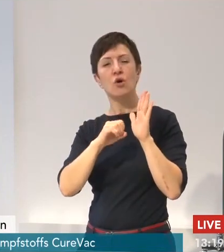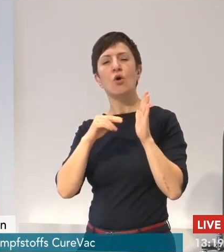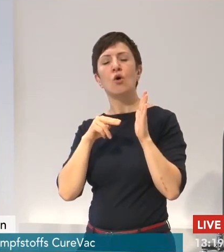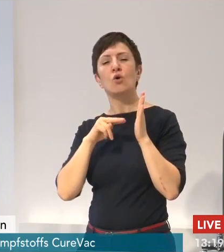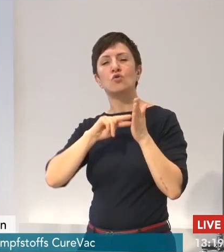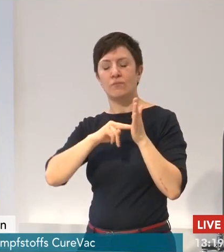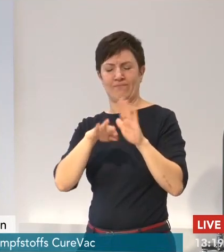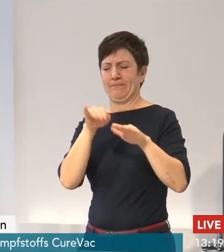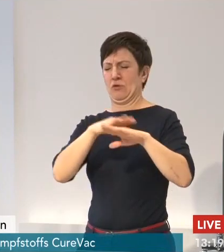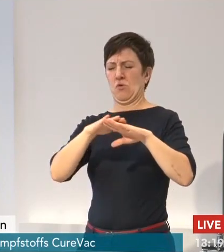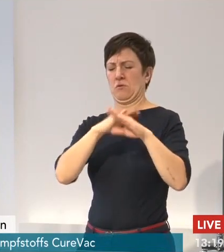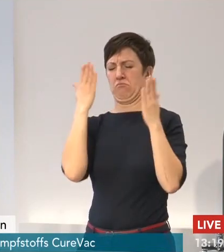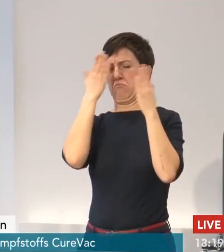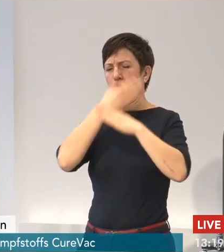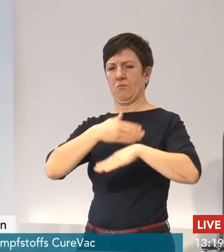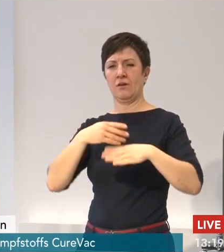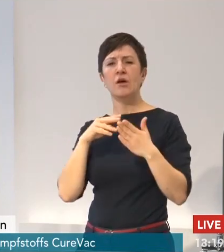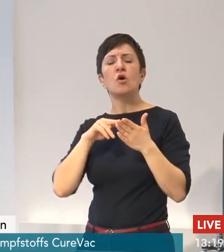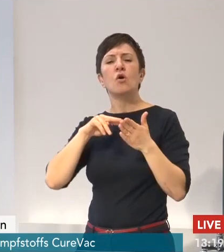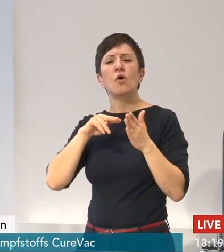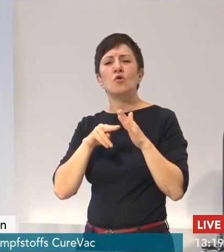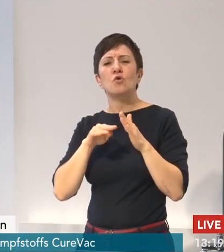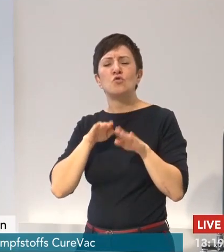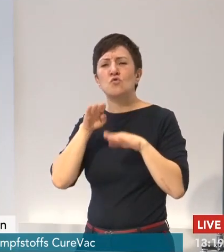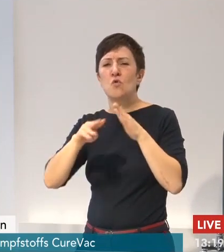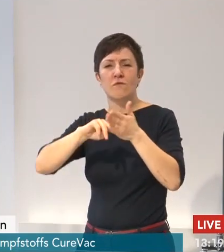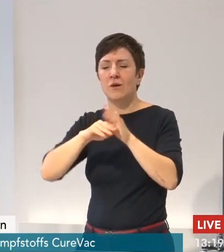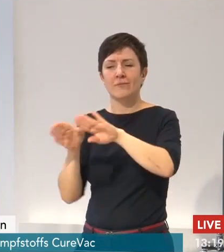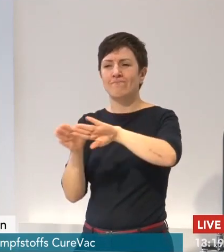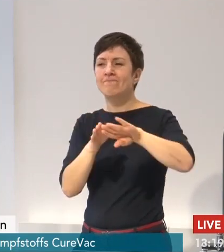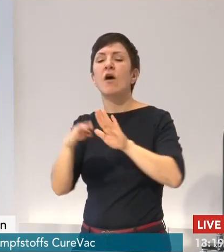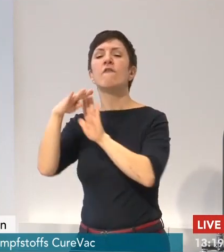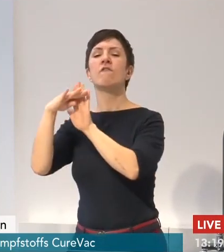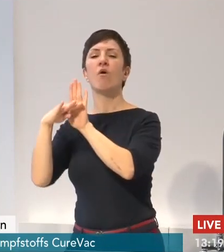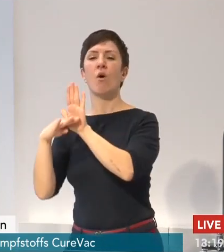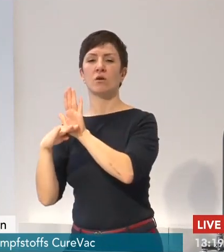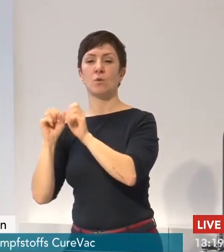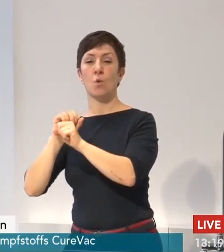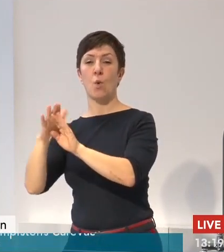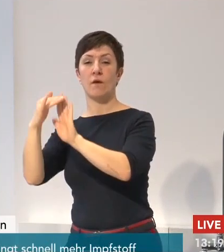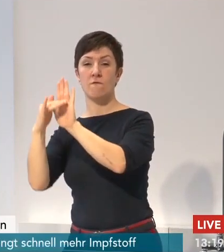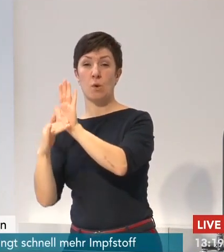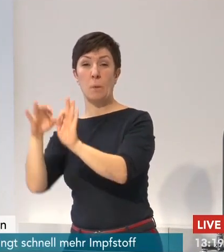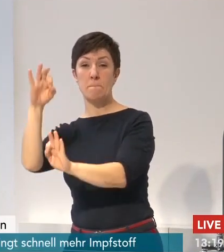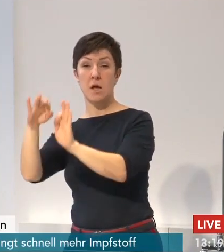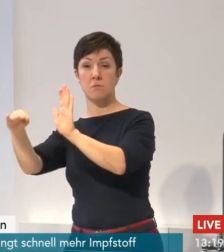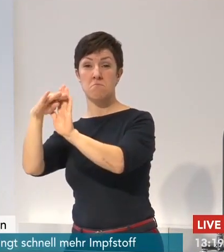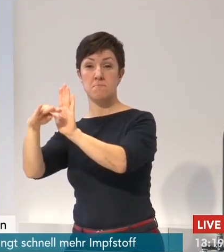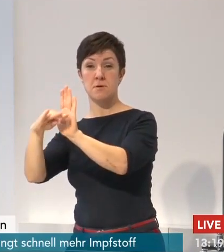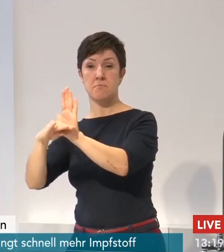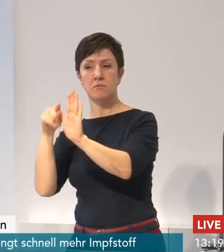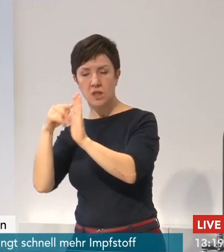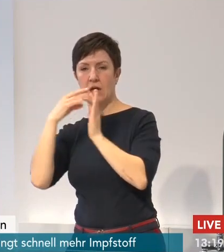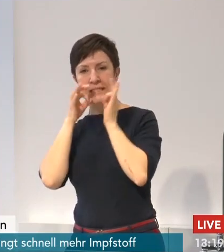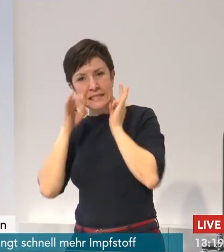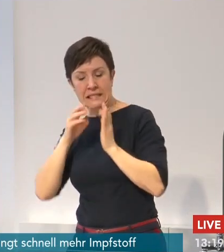dann nachvollziehen und nachlesen. Gerne auch in Fragen mehr. Der Stufenplan abschließend stellt aus meiner Sicht einen sehr